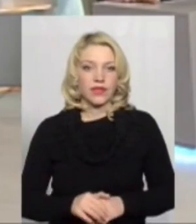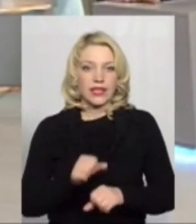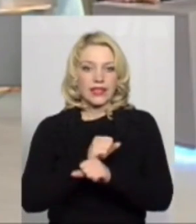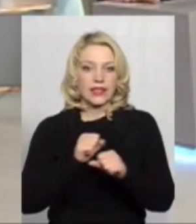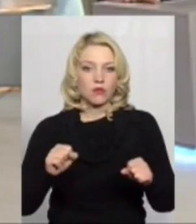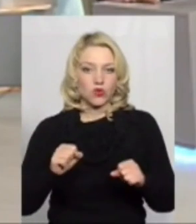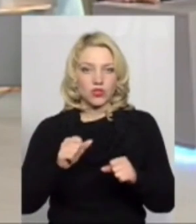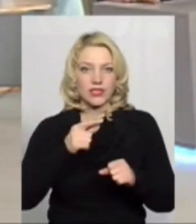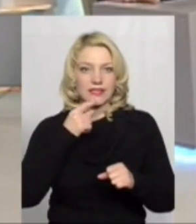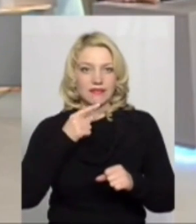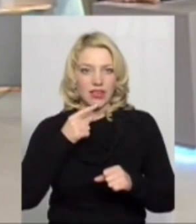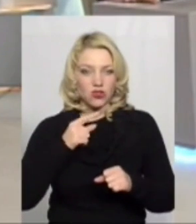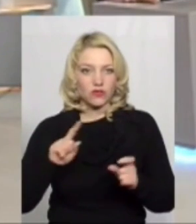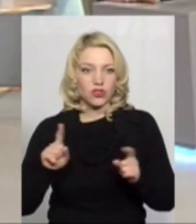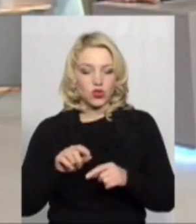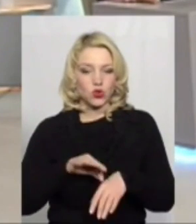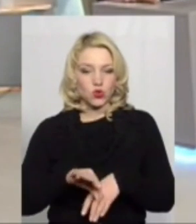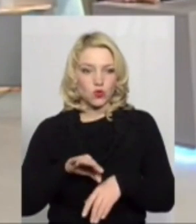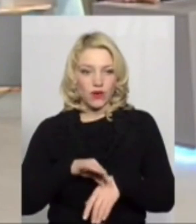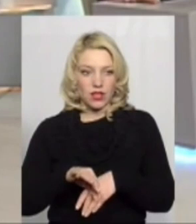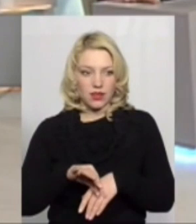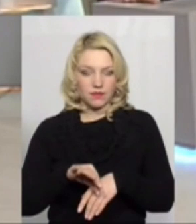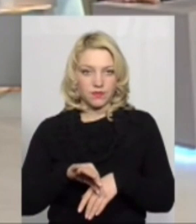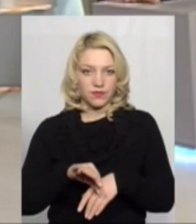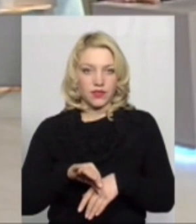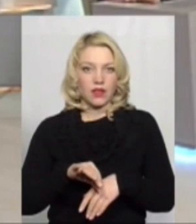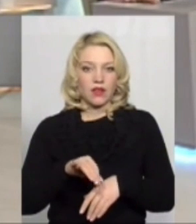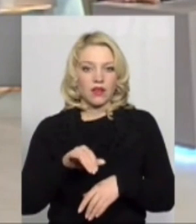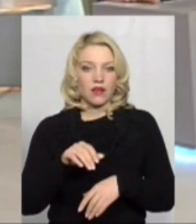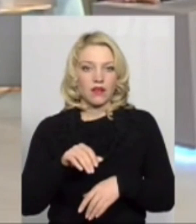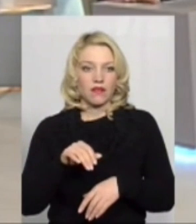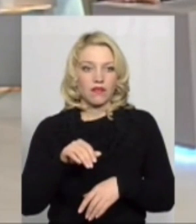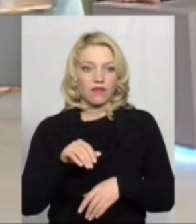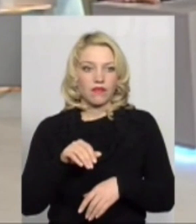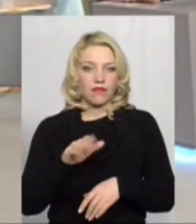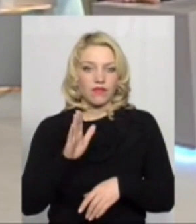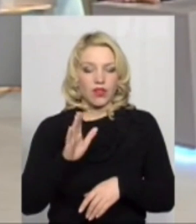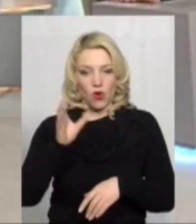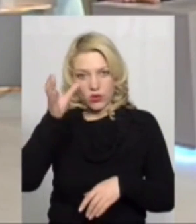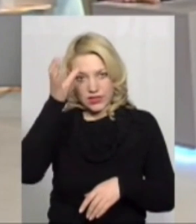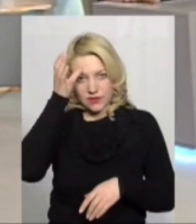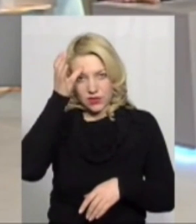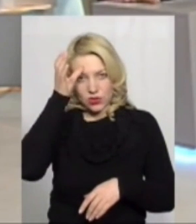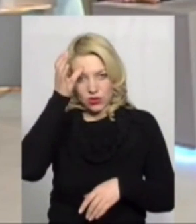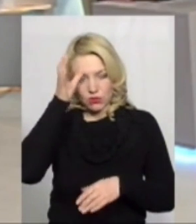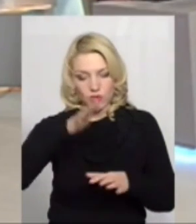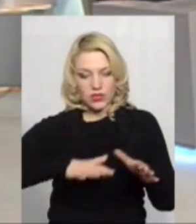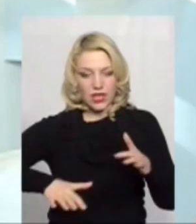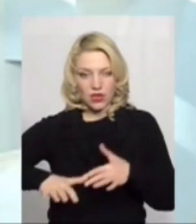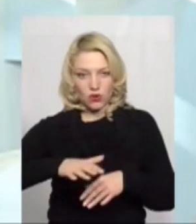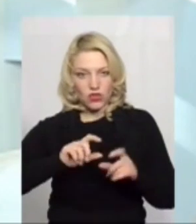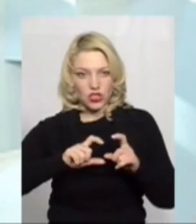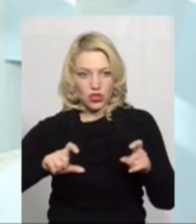Не можна стверджувати, що цькування в освітньому середовищі, в шкільному